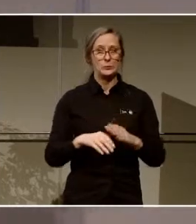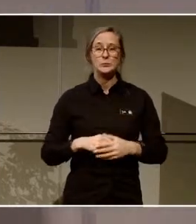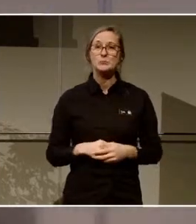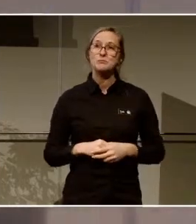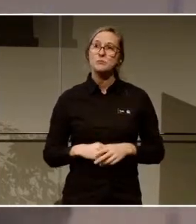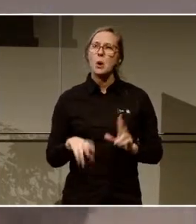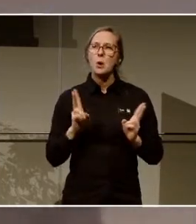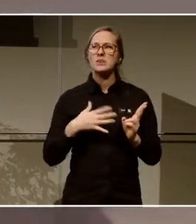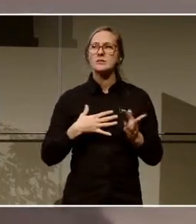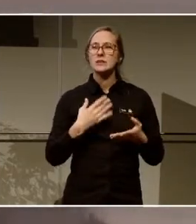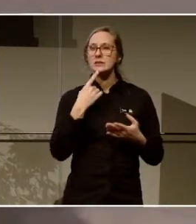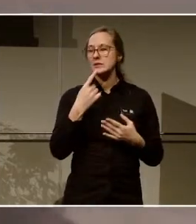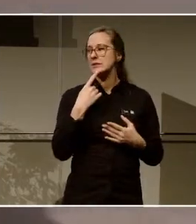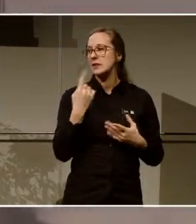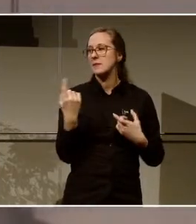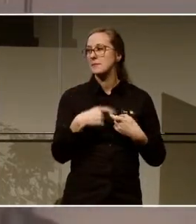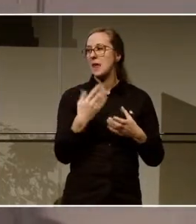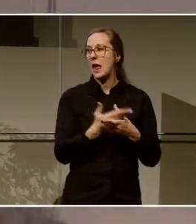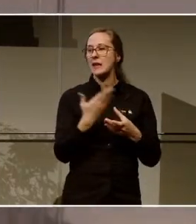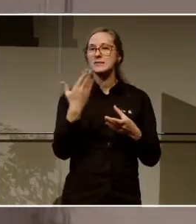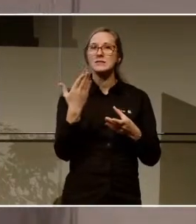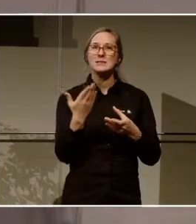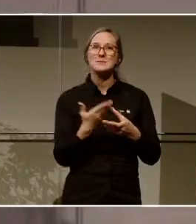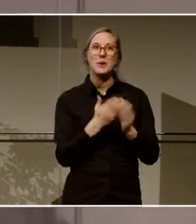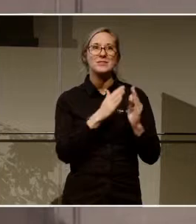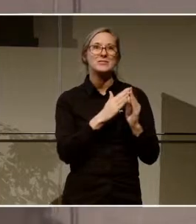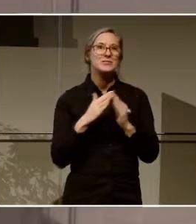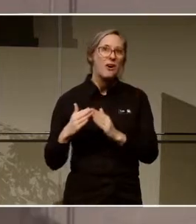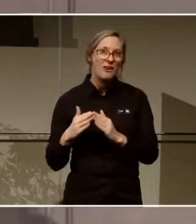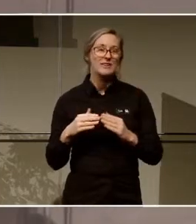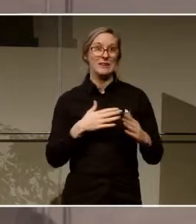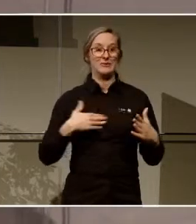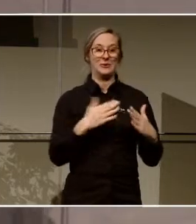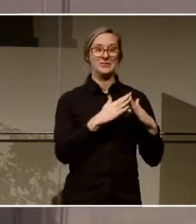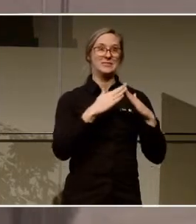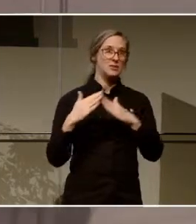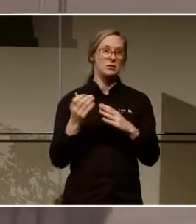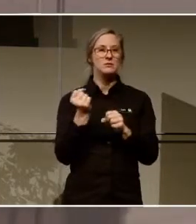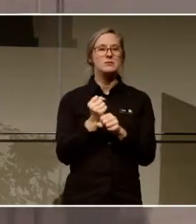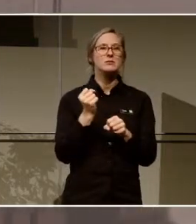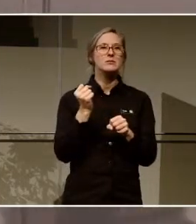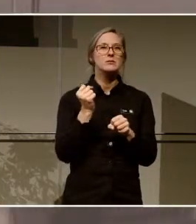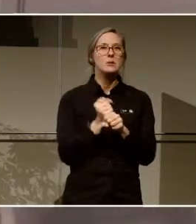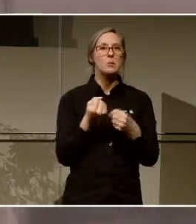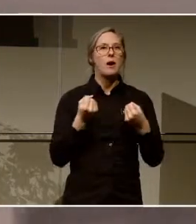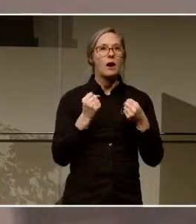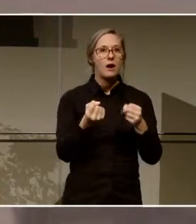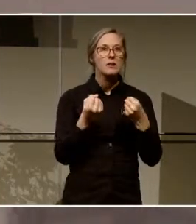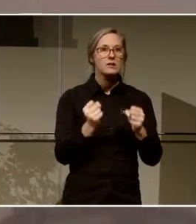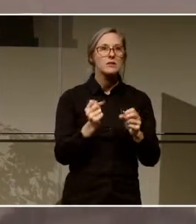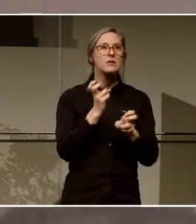Jag ska också säga någonting om Helsingborg som stad. Det är en stad som jobbar mycket aktivt med